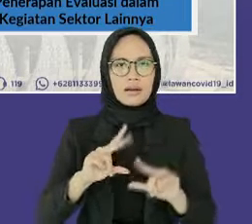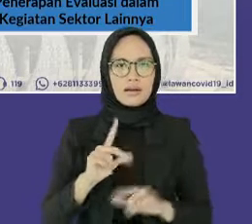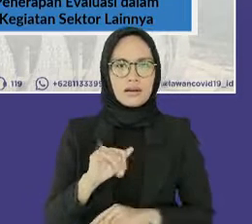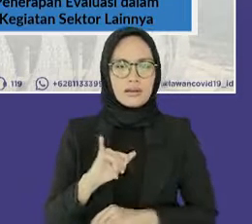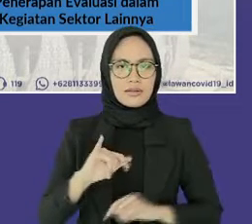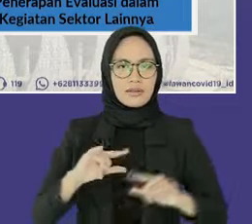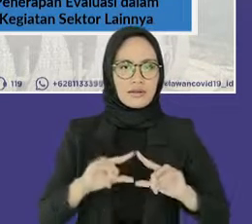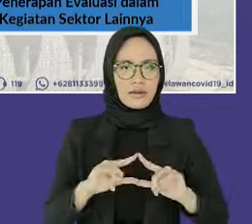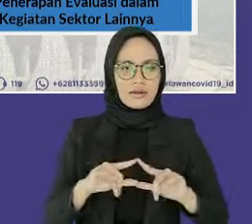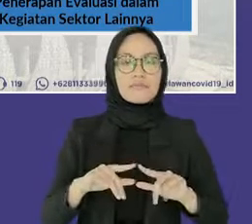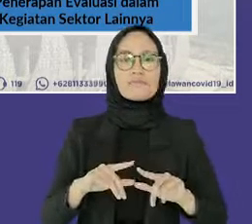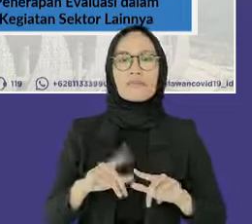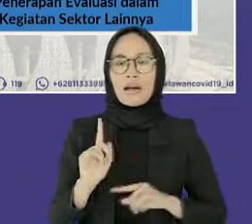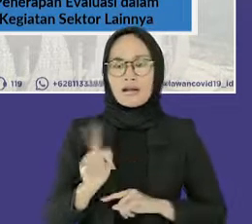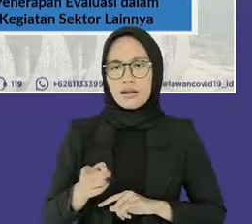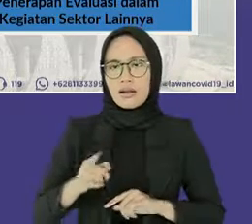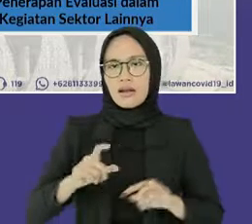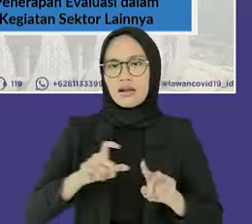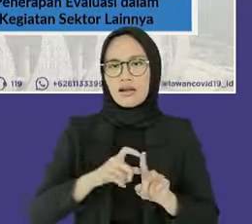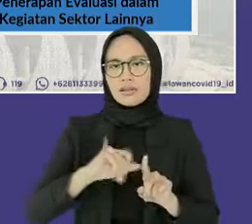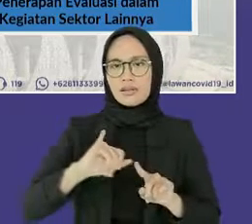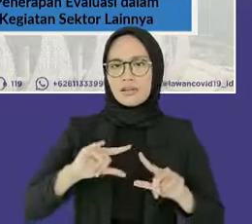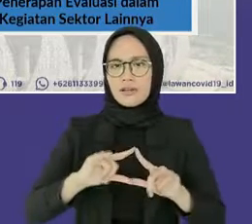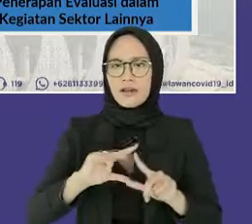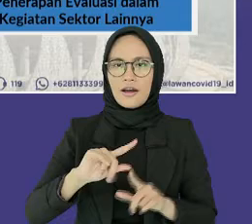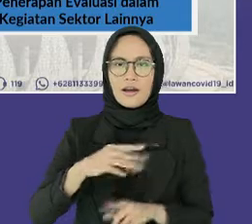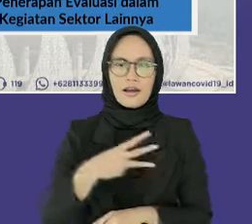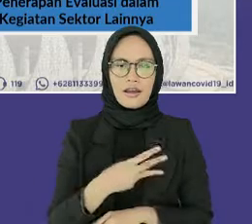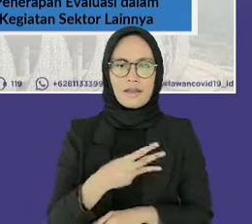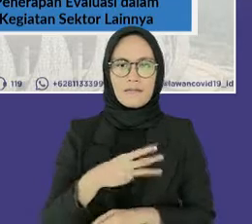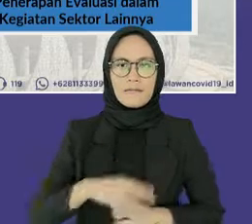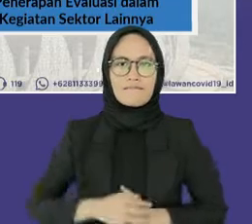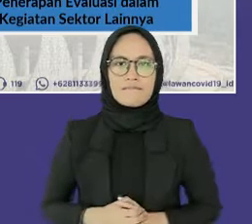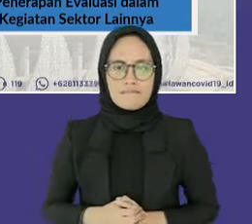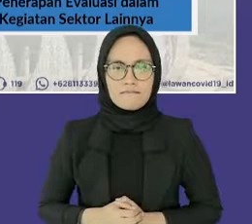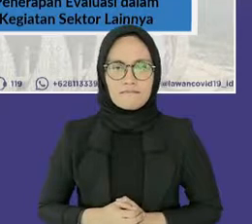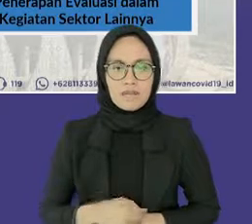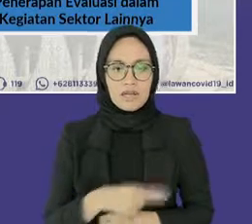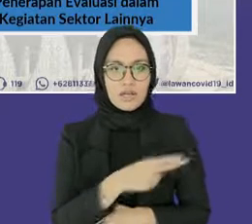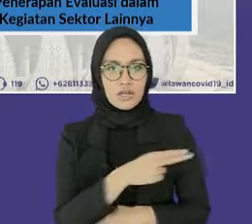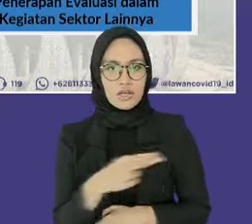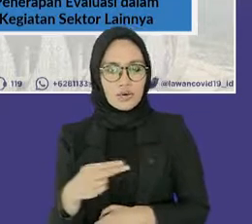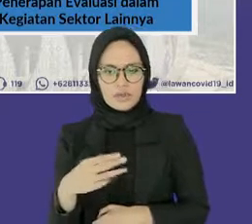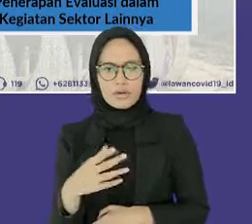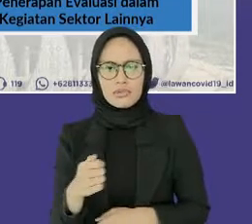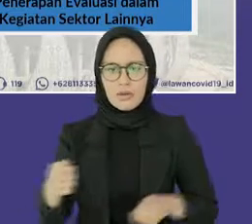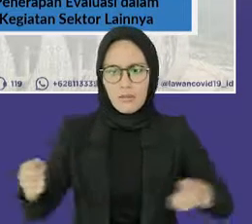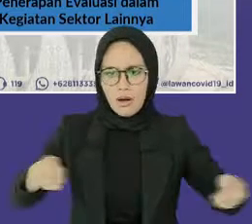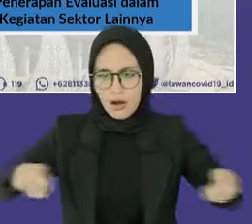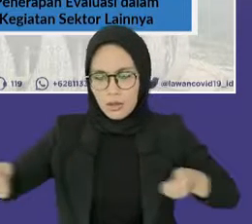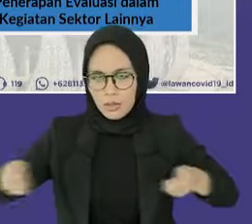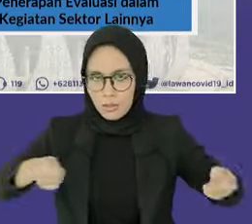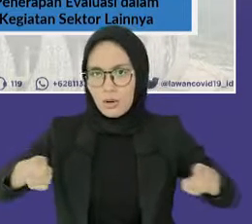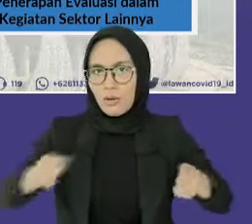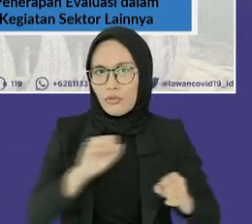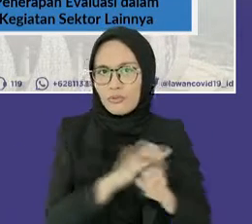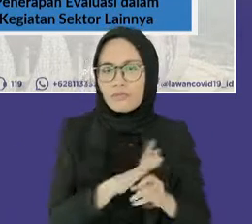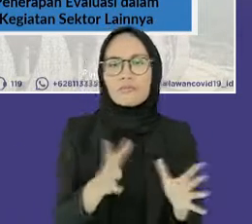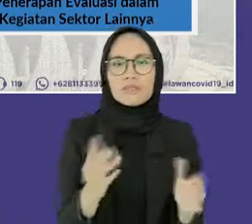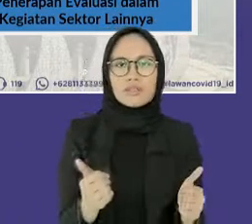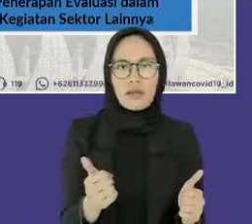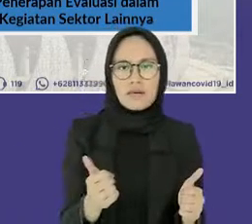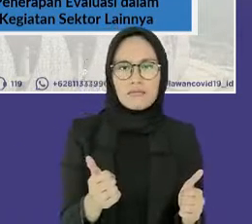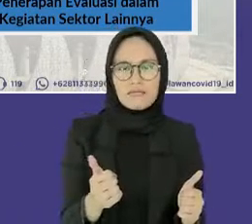Selain itu, Indonesia secara nasional mampu mempertahankan performa pengendalian COVID-19 yang